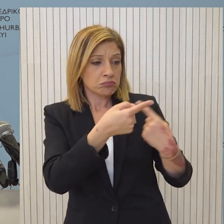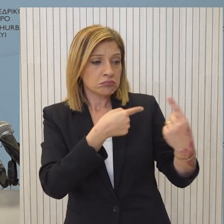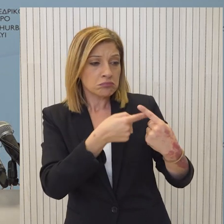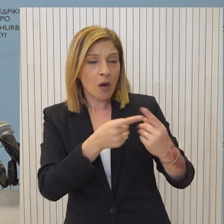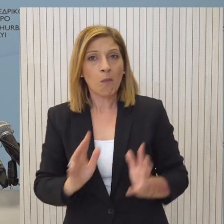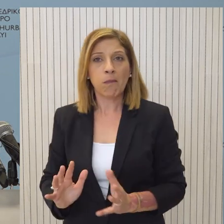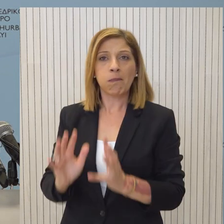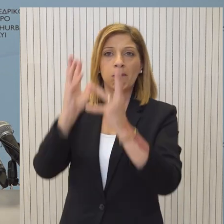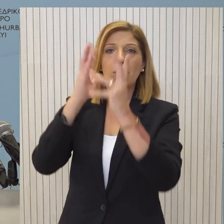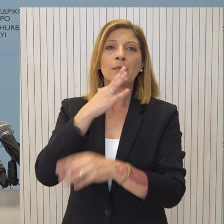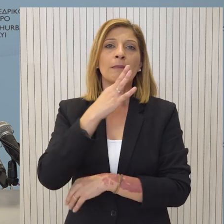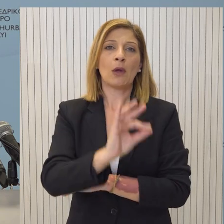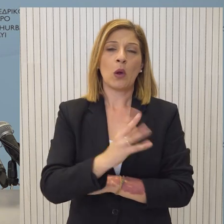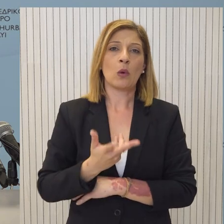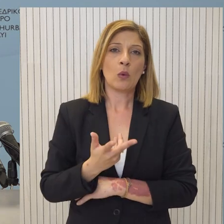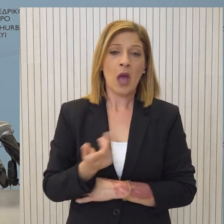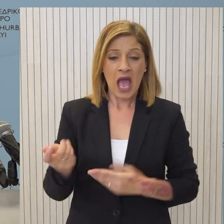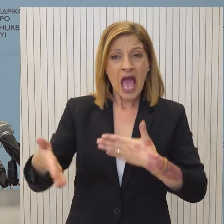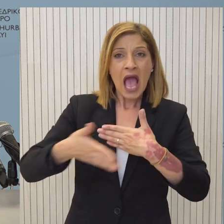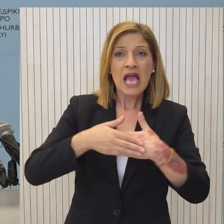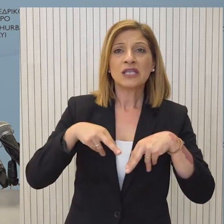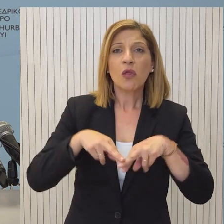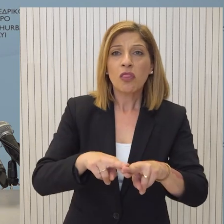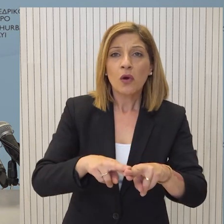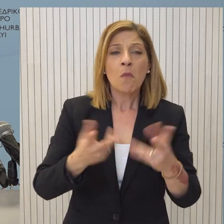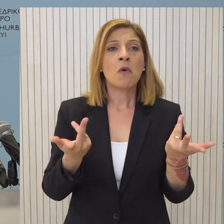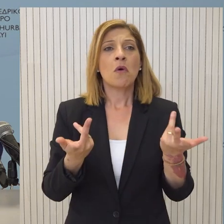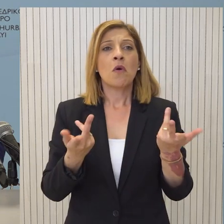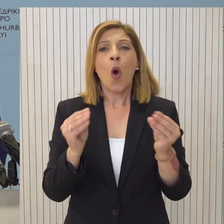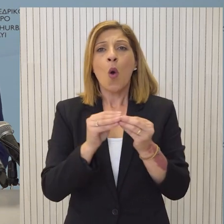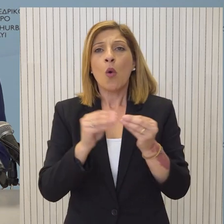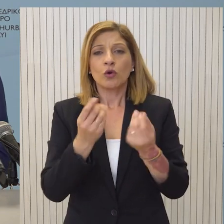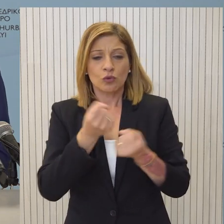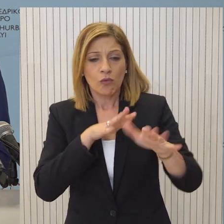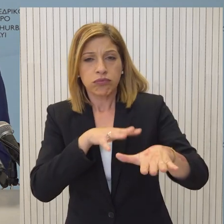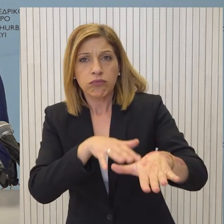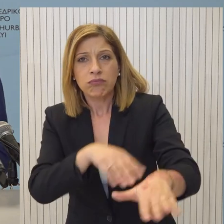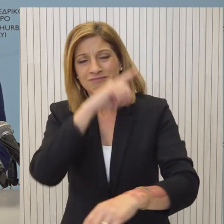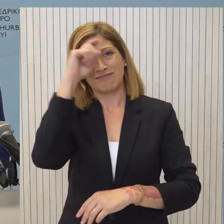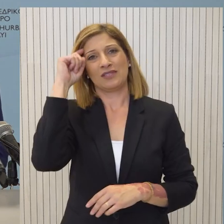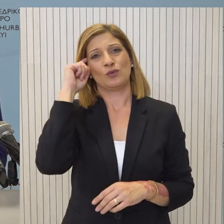που όπως έχετε δει και εσείς αποκλείονται και οι δρόμοι υπέρεξης του Προεδρικού, αλλά ταλαιπωρείται και ο κόσμος.